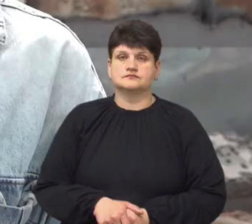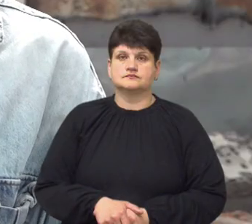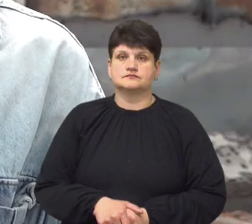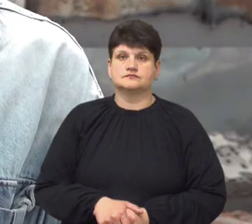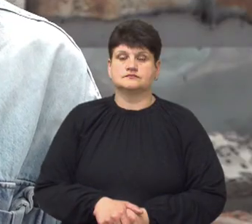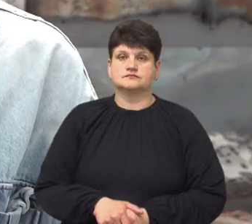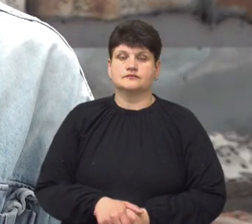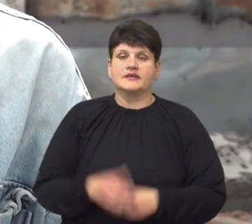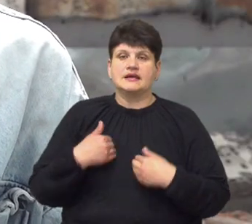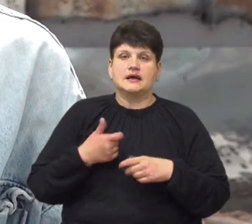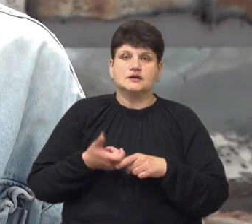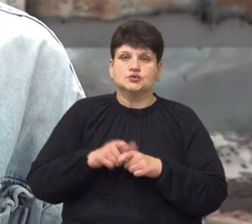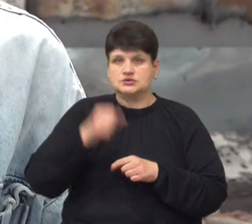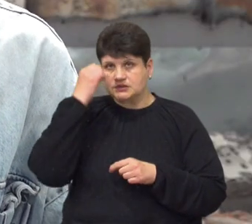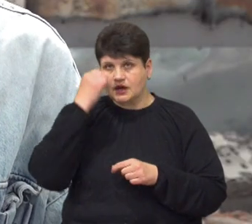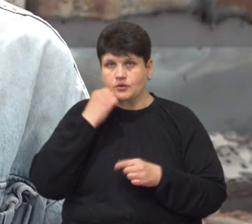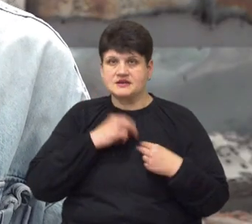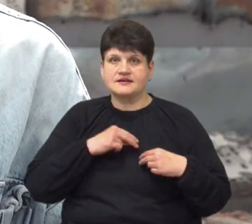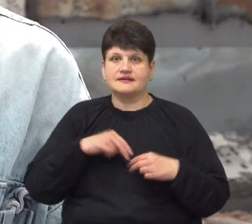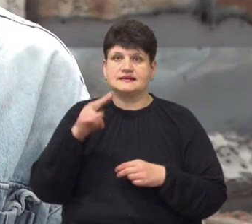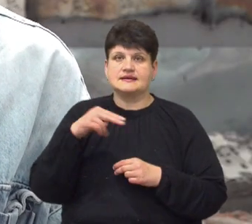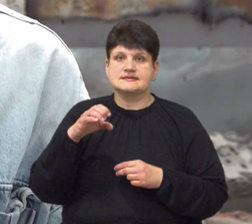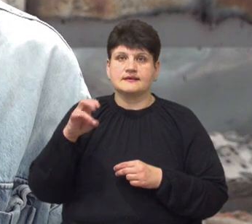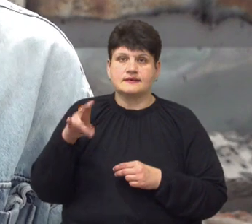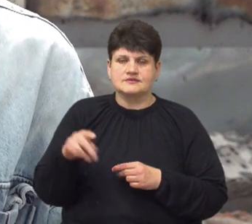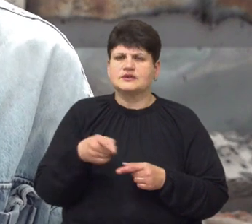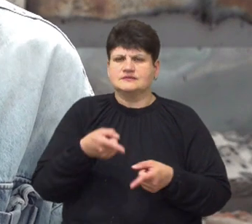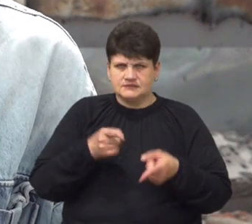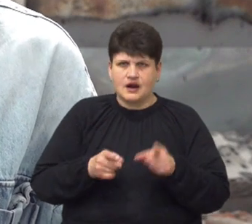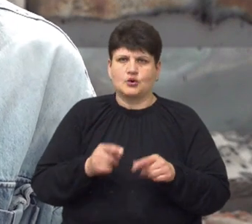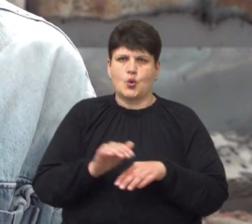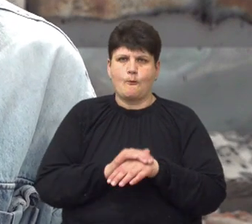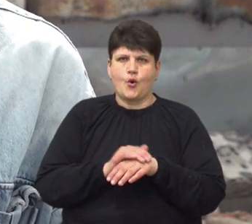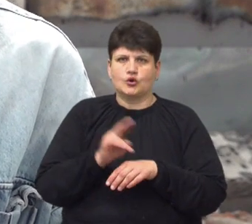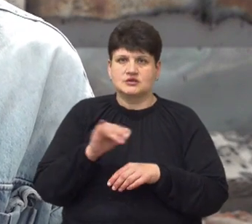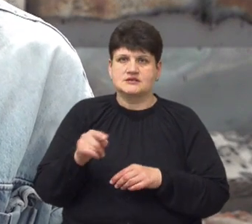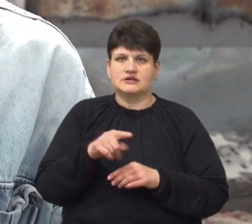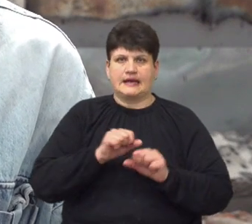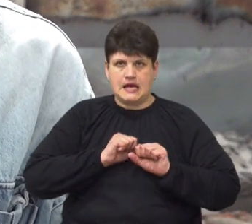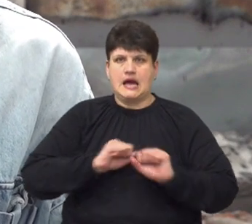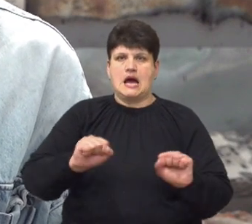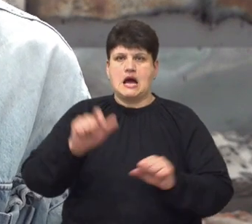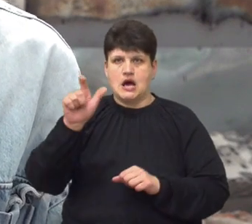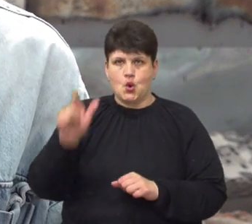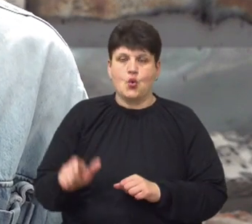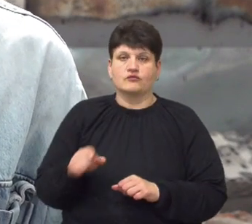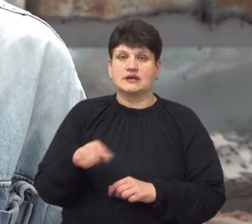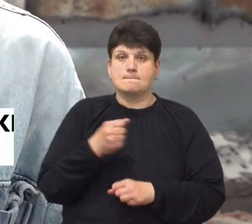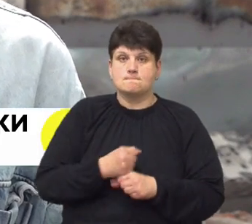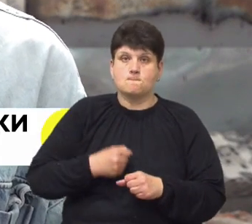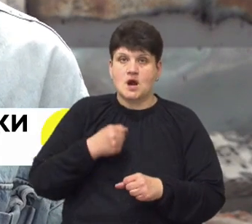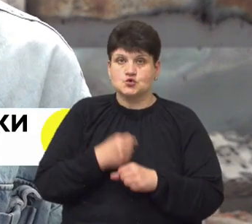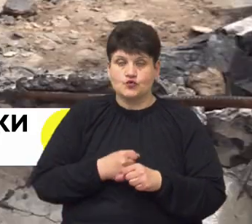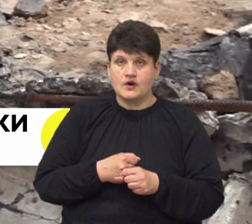Я дуже дякую працівникам ТСНС. Вони реально молодці, вони для мене герої, вони працювали і